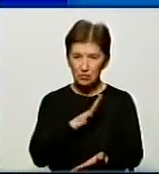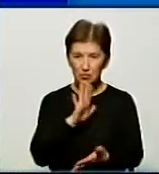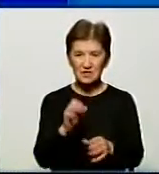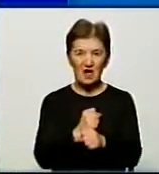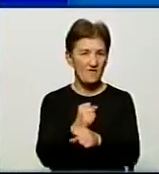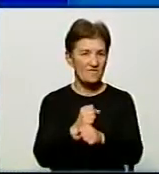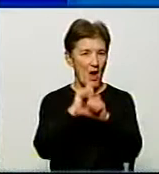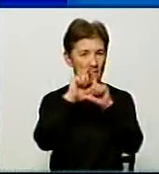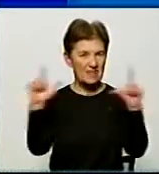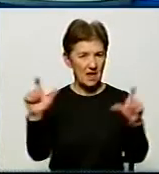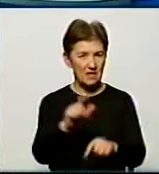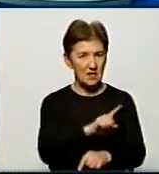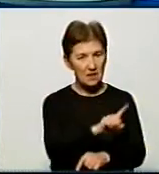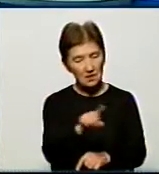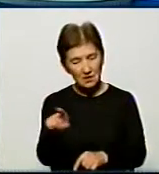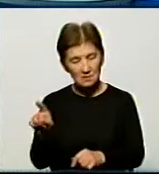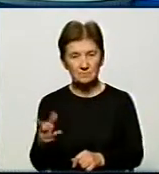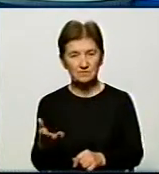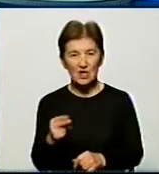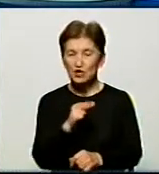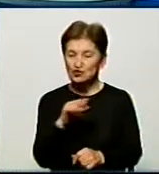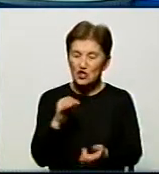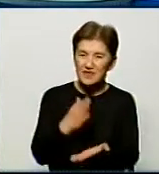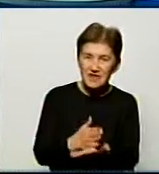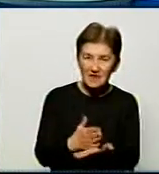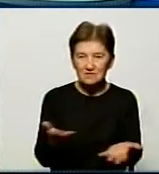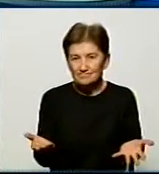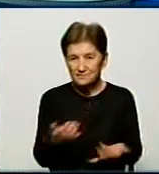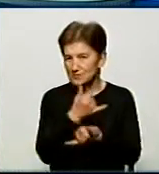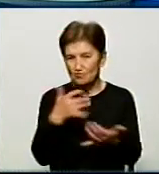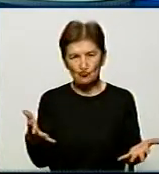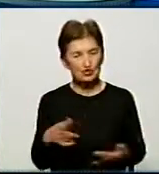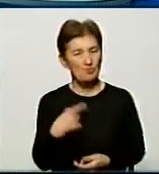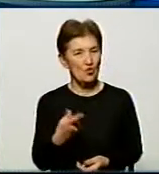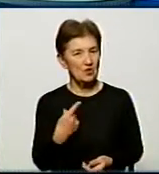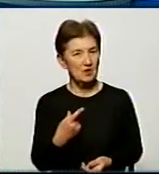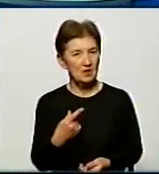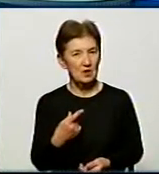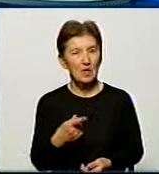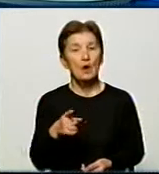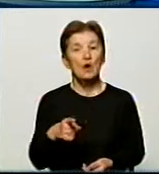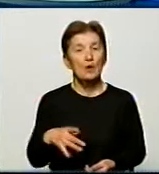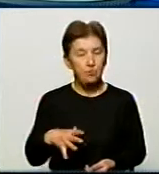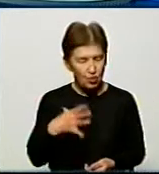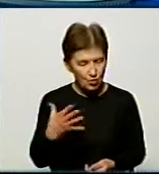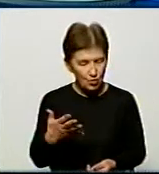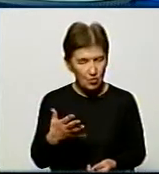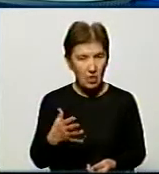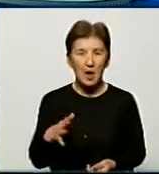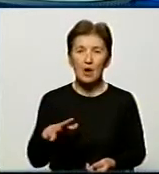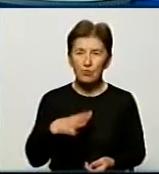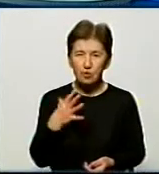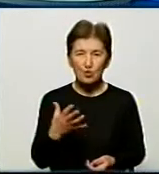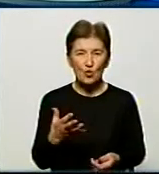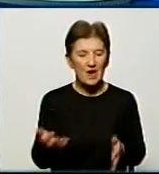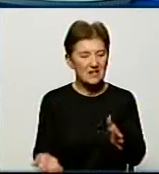аптечній мережі. А чи є, ми поки що не можемо говорити. Було, але було в недостатній